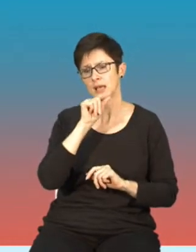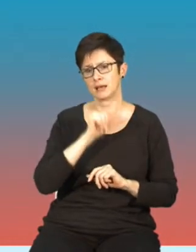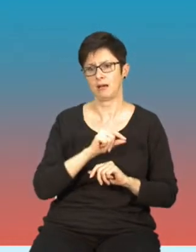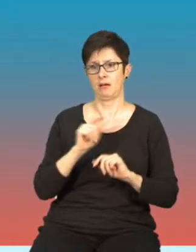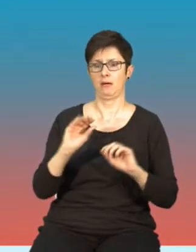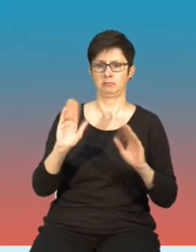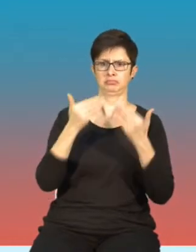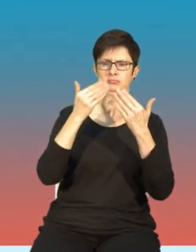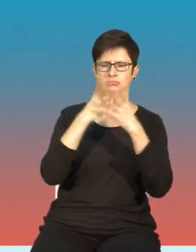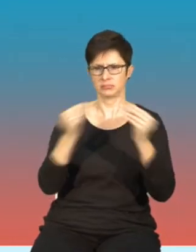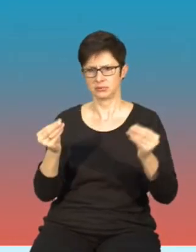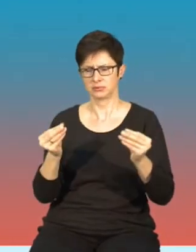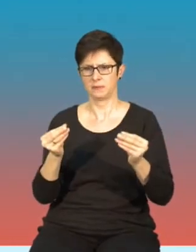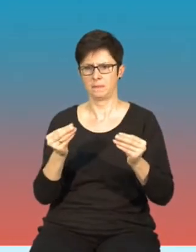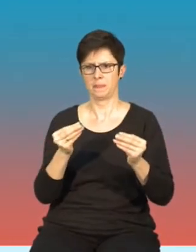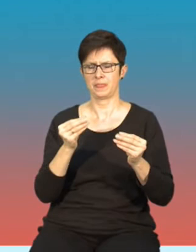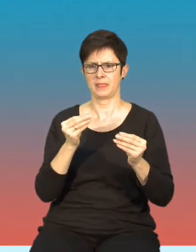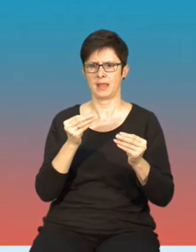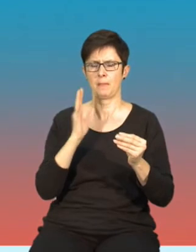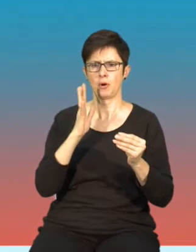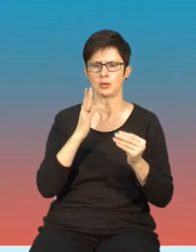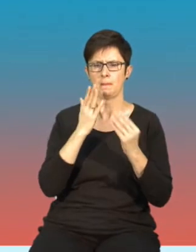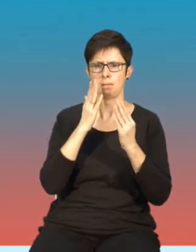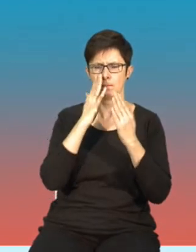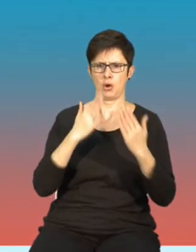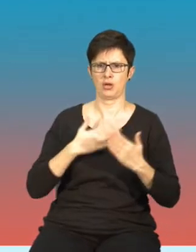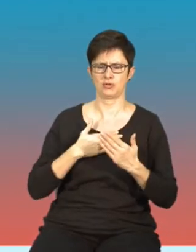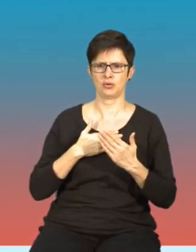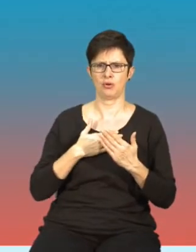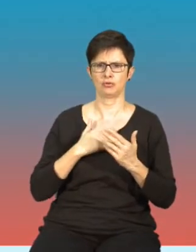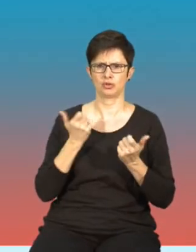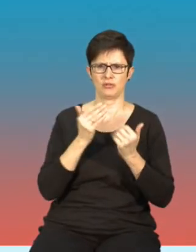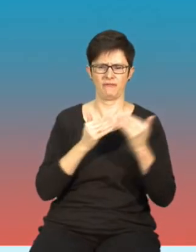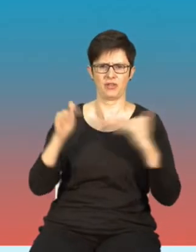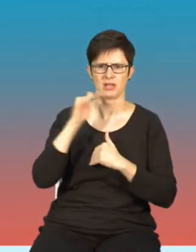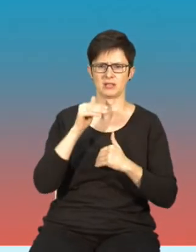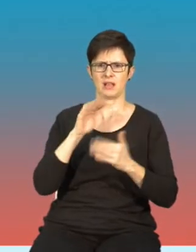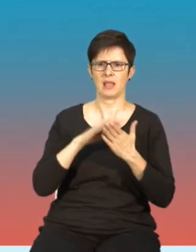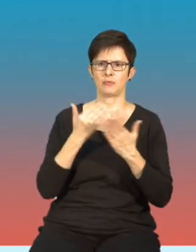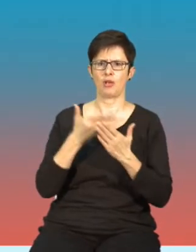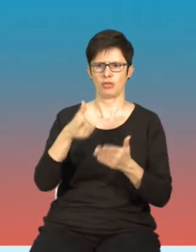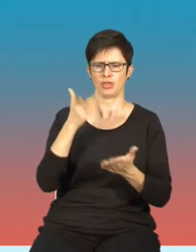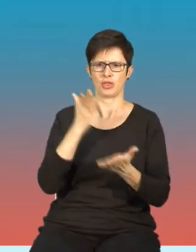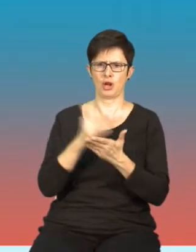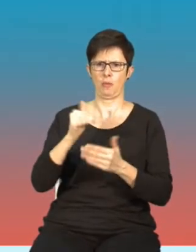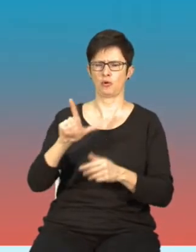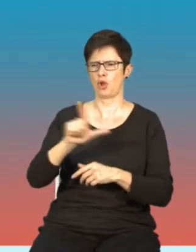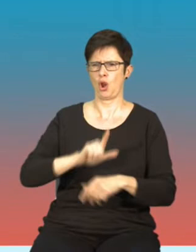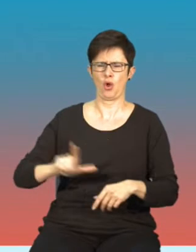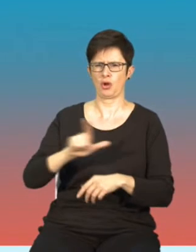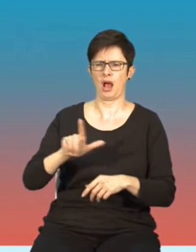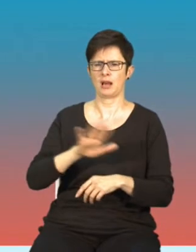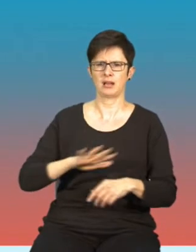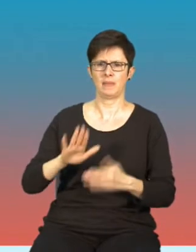znikają, pokazując szerszy kontekst, który na przykład może być tylko lokalny, jak na przykład